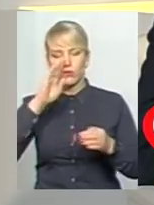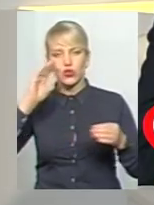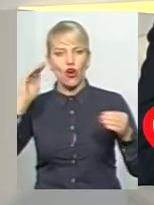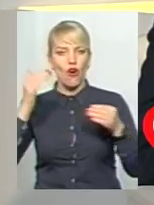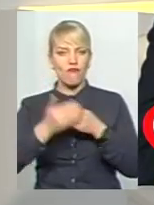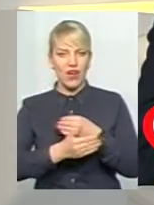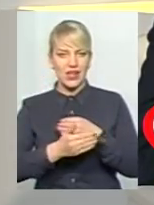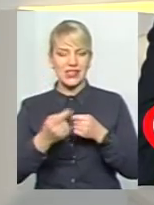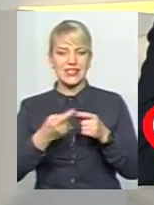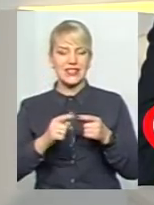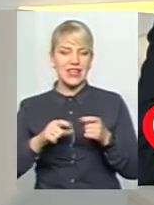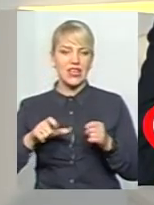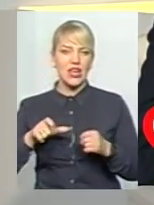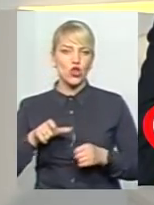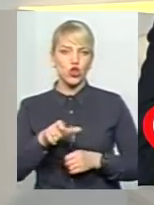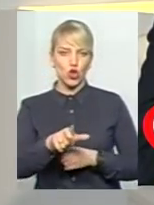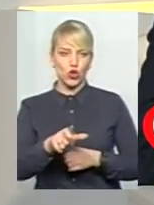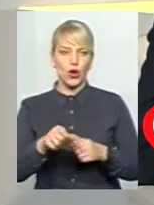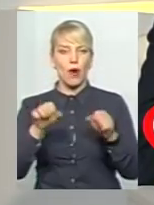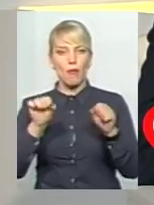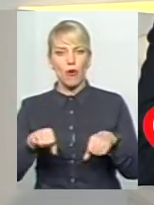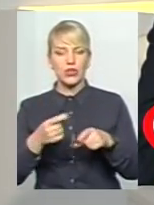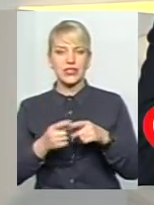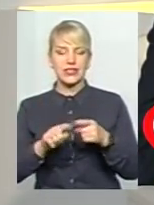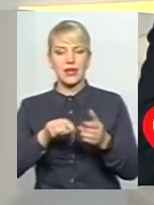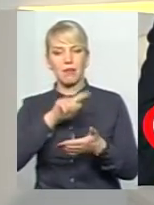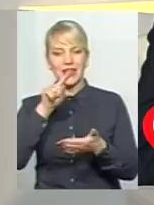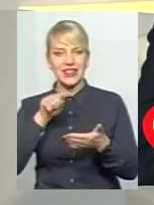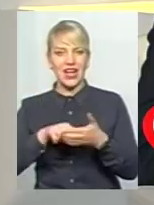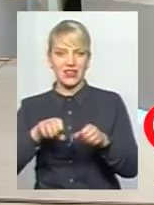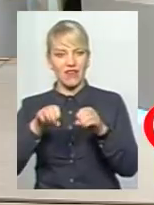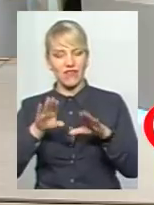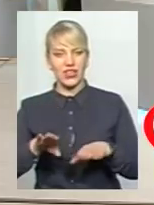дороги. Можна це питання вирішити?